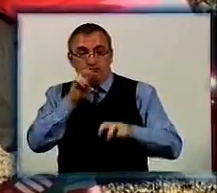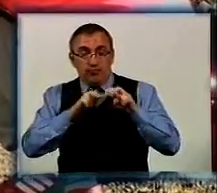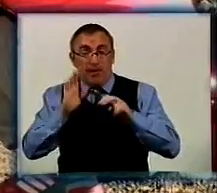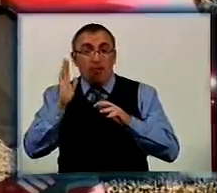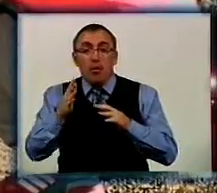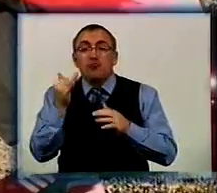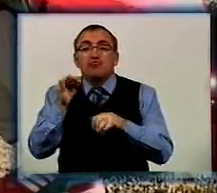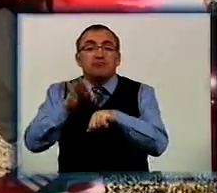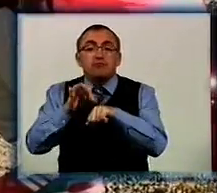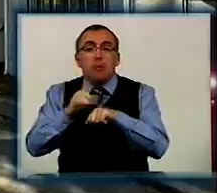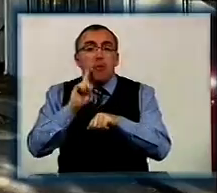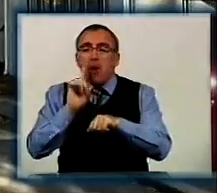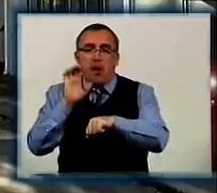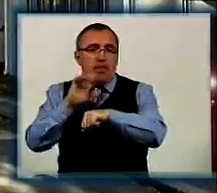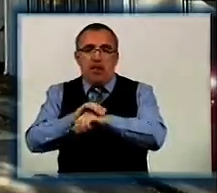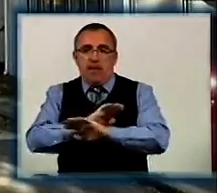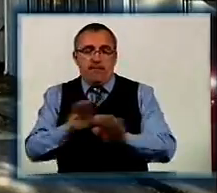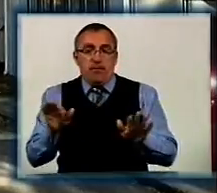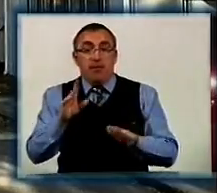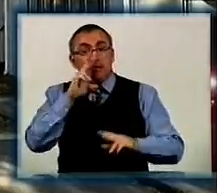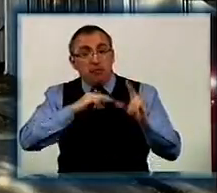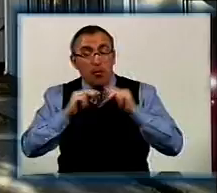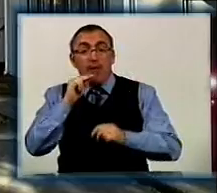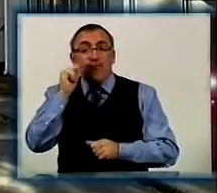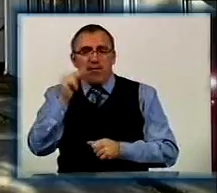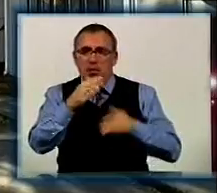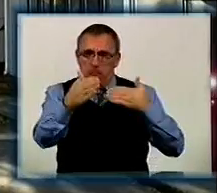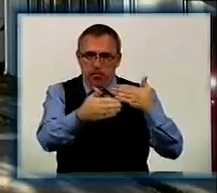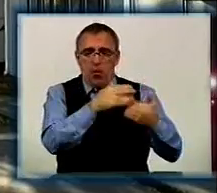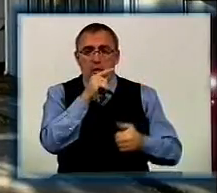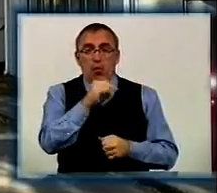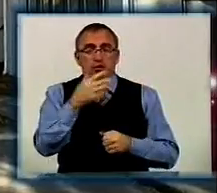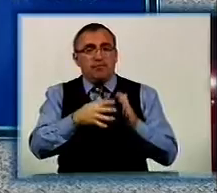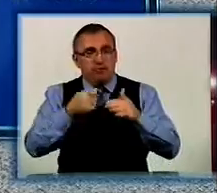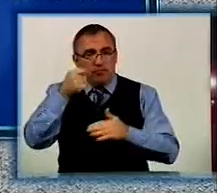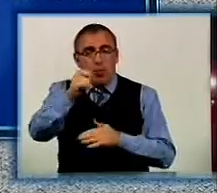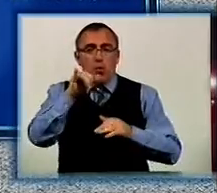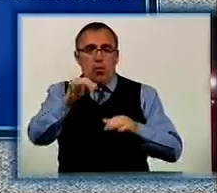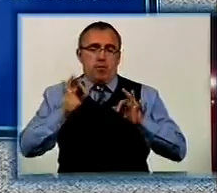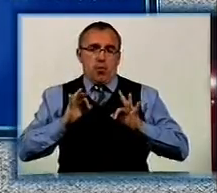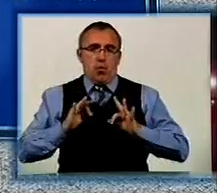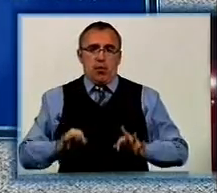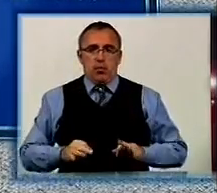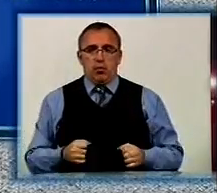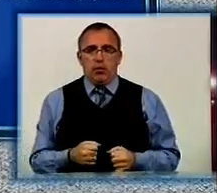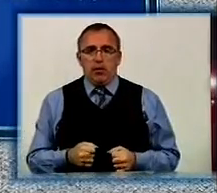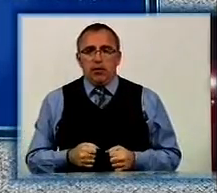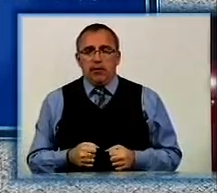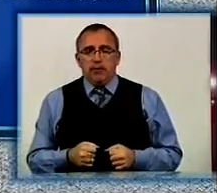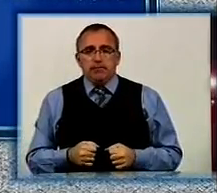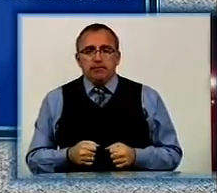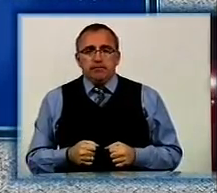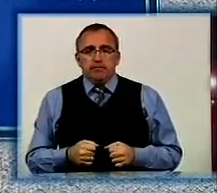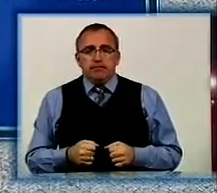жодних інфікованих не виявили. Сподіваються, що винних покарають. Уже направили лист у прокуратуру. Марія Староста, Сергій